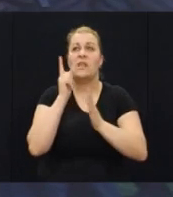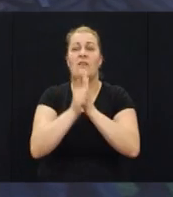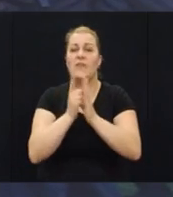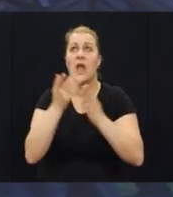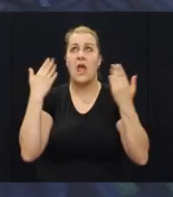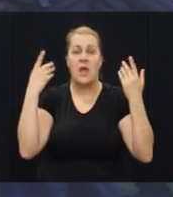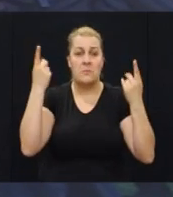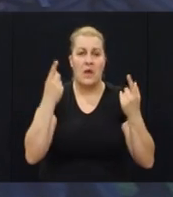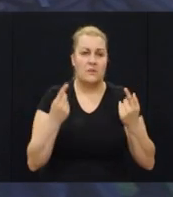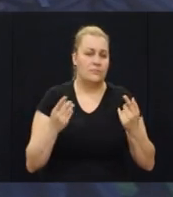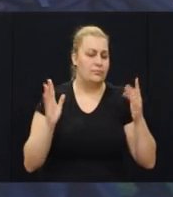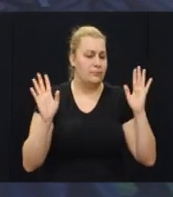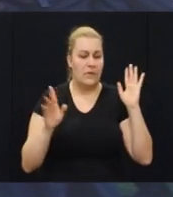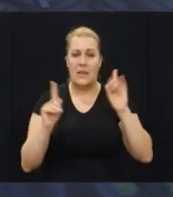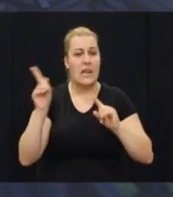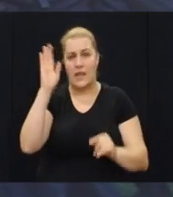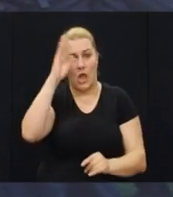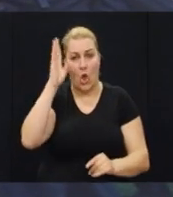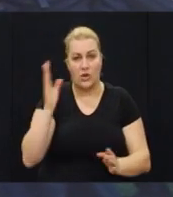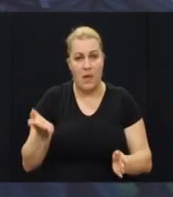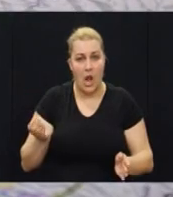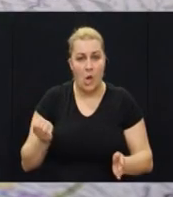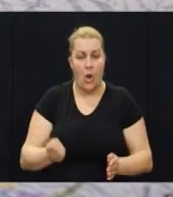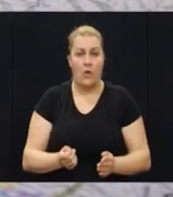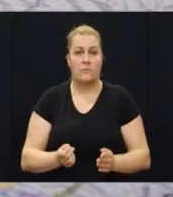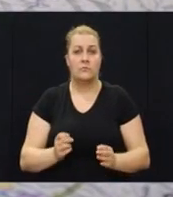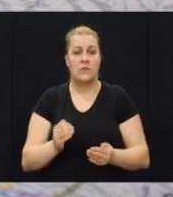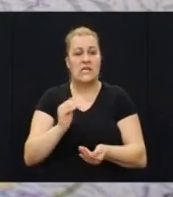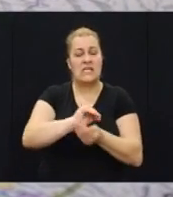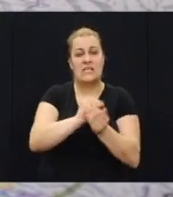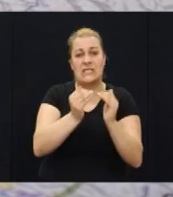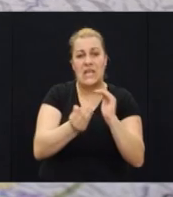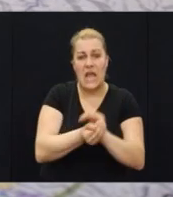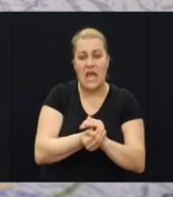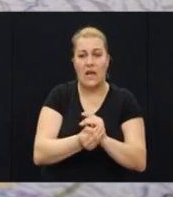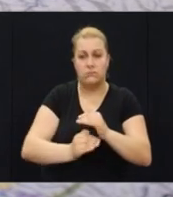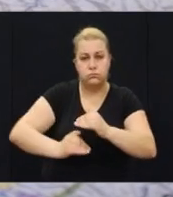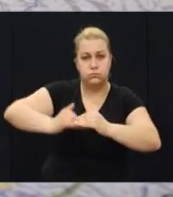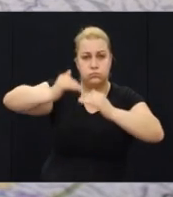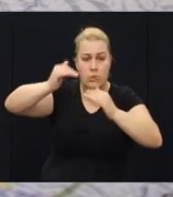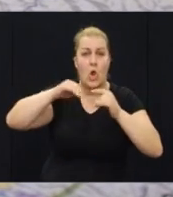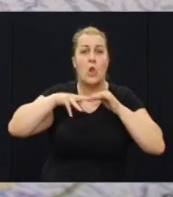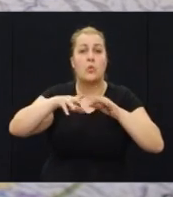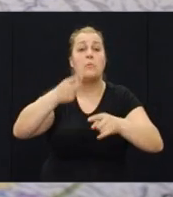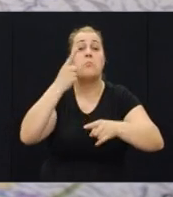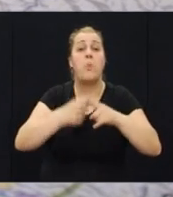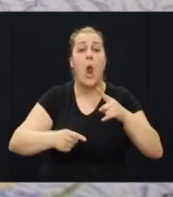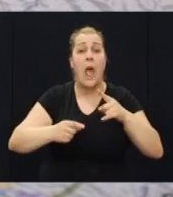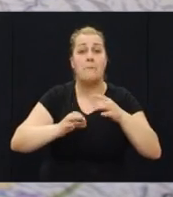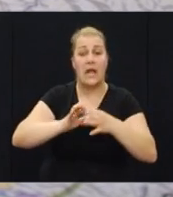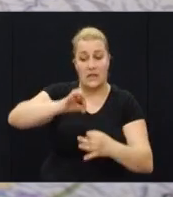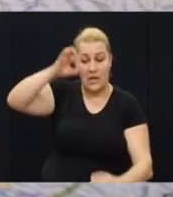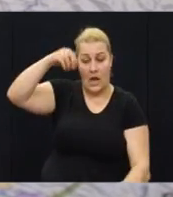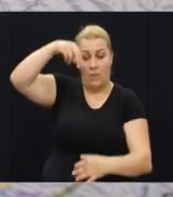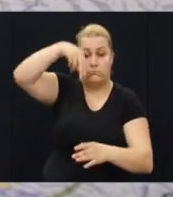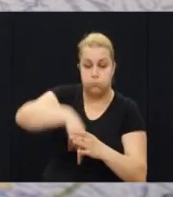vremenski uvjeti su tamo bili nenormalni. Snjig je bio, ljudi su gazili po pol metra snjiga